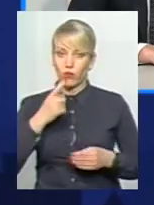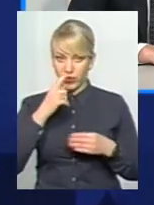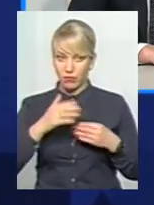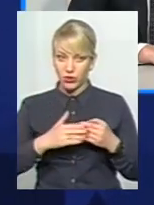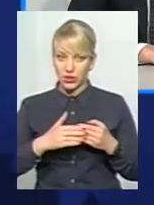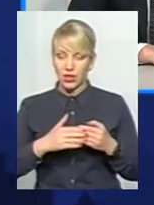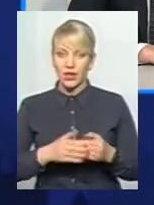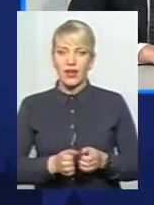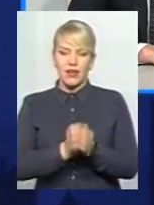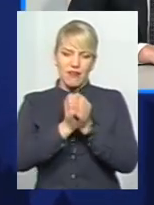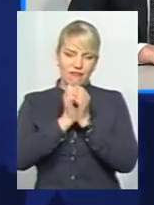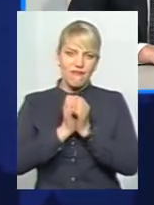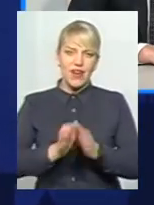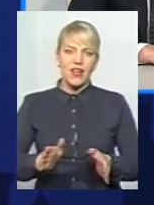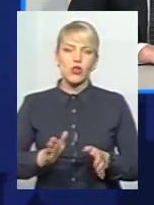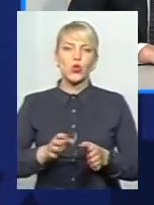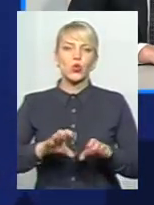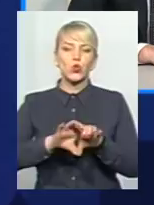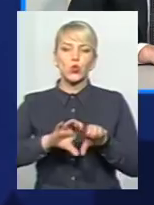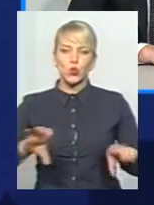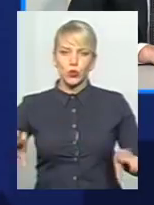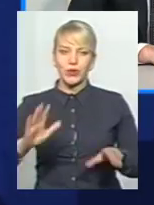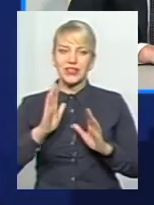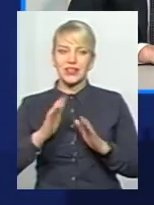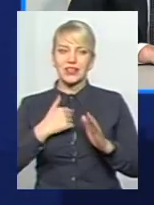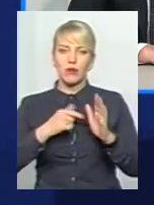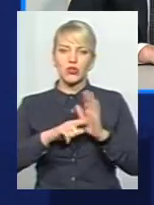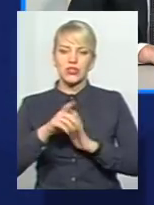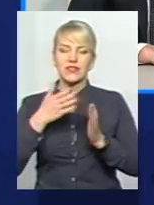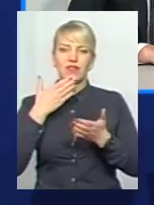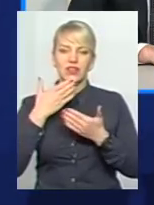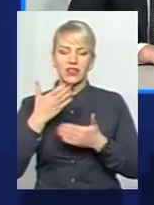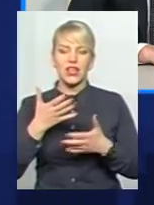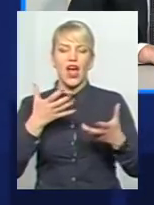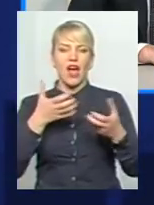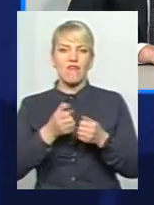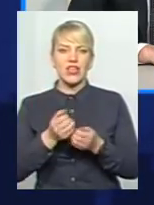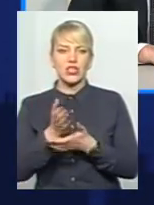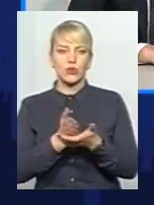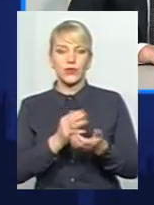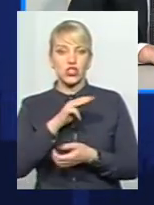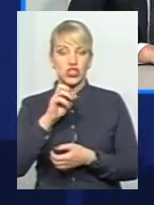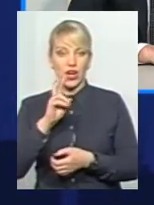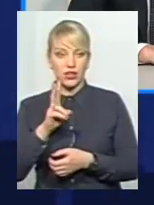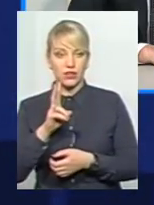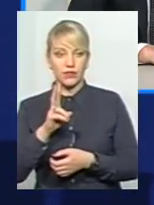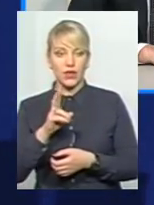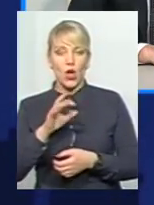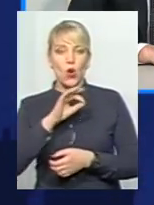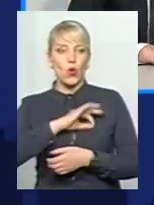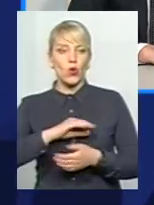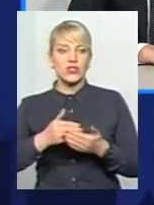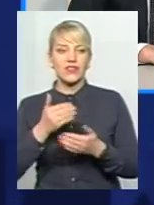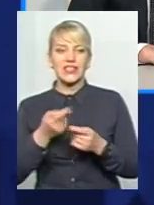рве труби. І як тільки я починаю звертатись і до аварійних служб, і до ЖЕКу, то користі від цих